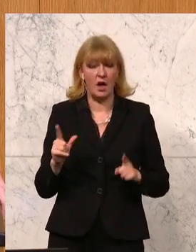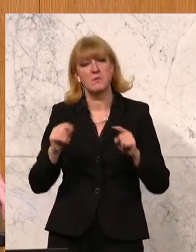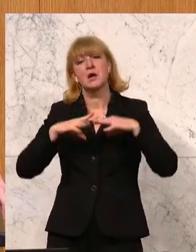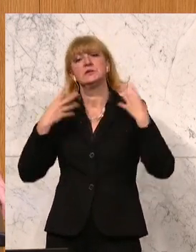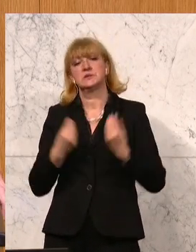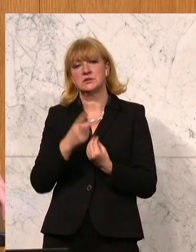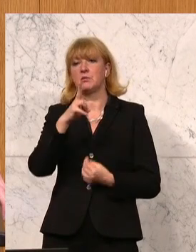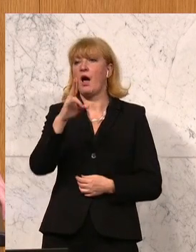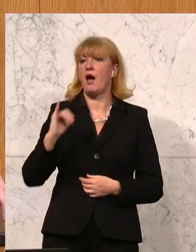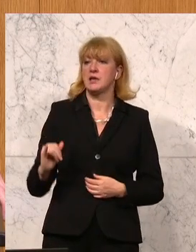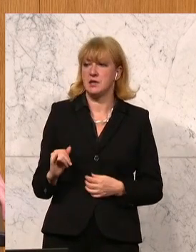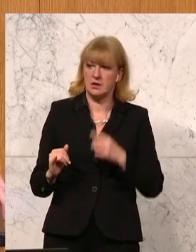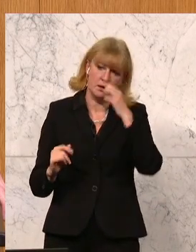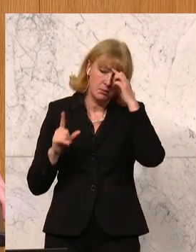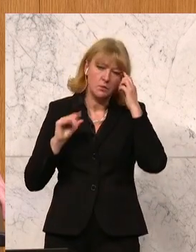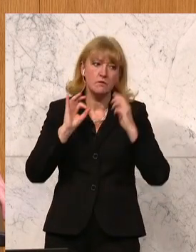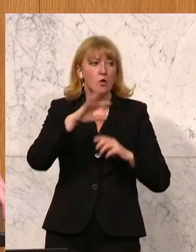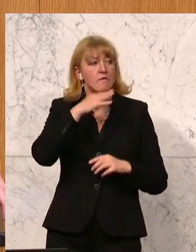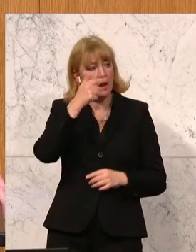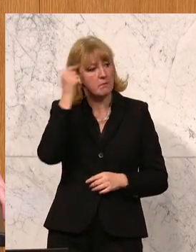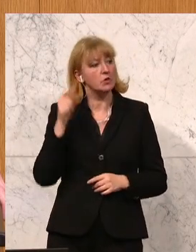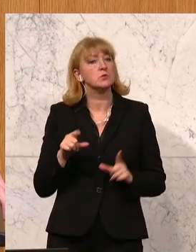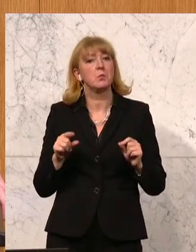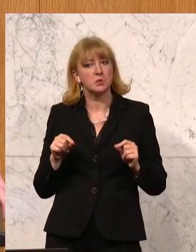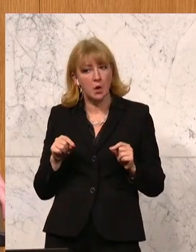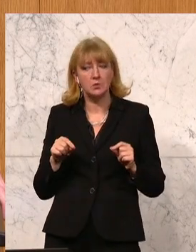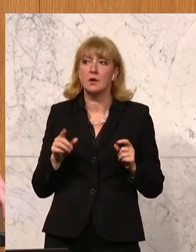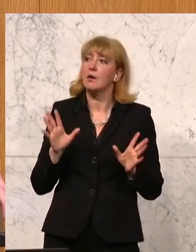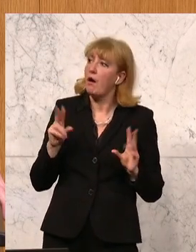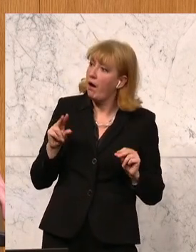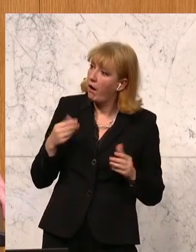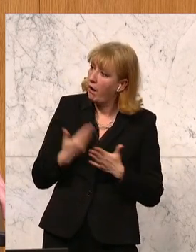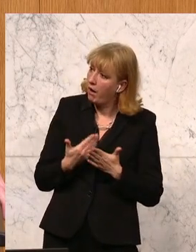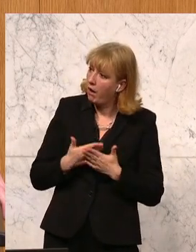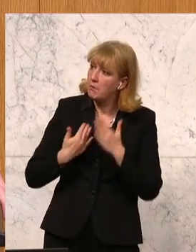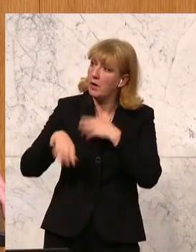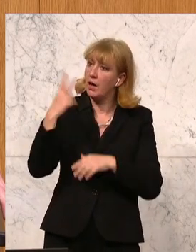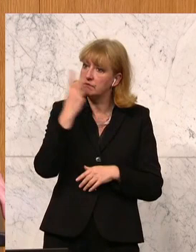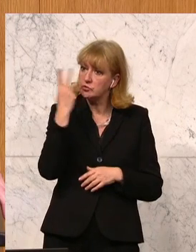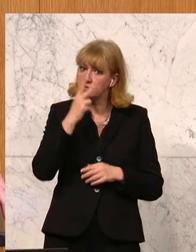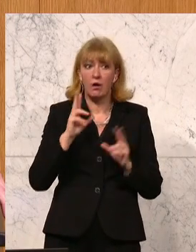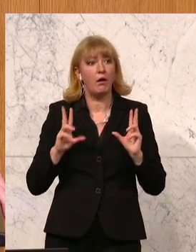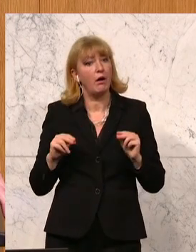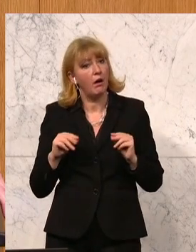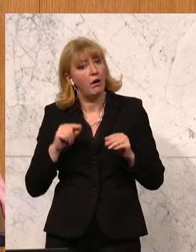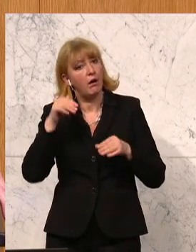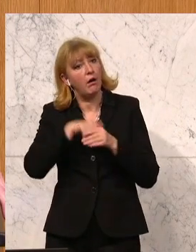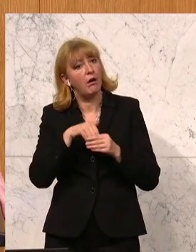hat es für viele Menschen überhaupt einmal greifbar gemacht, was hier für eine Technologie